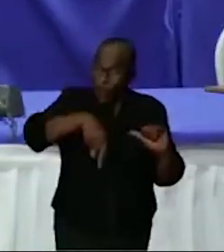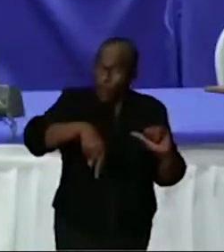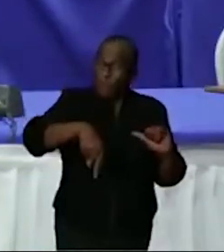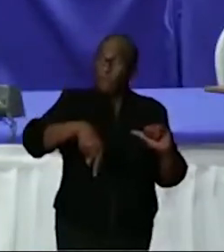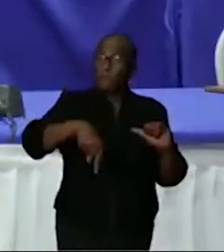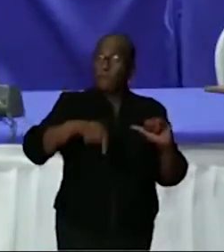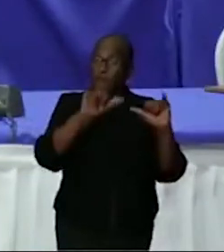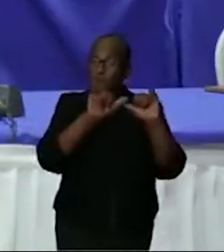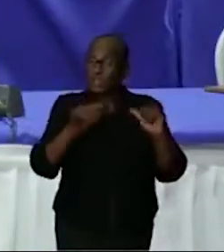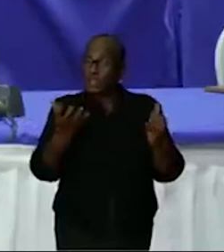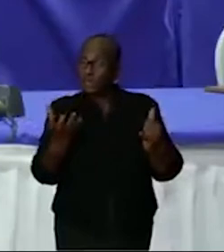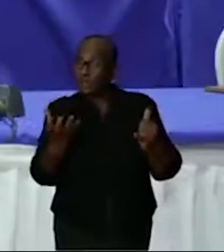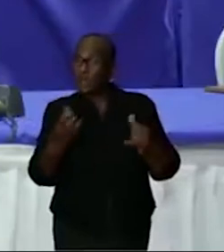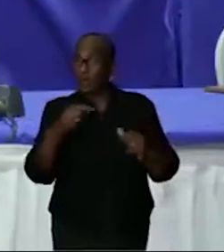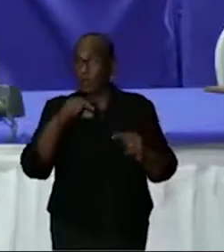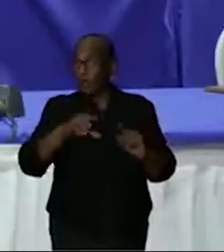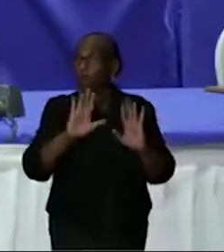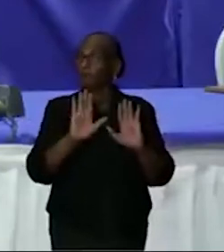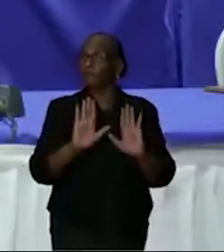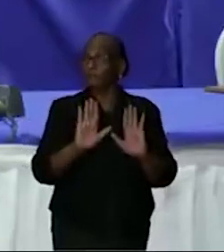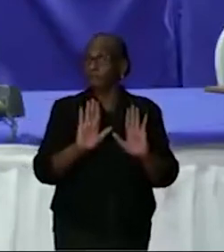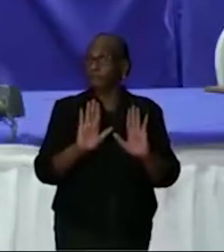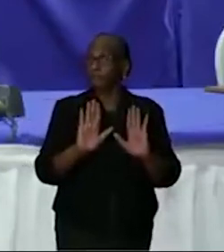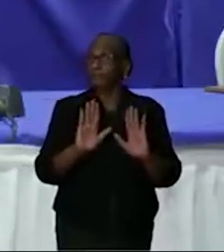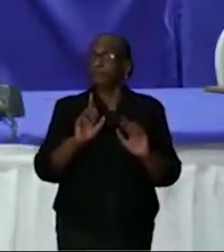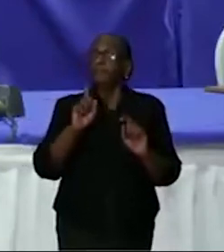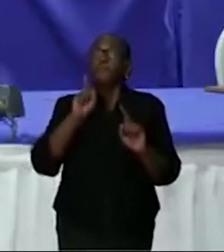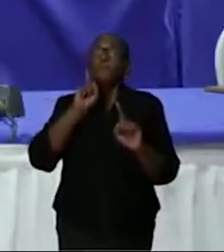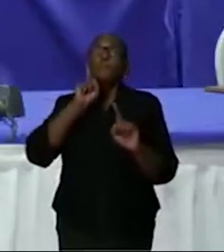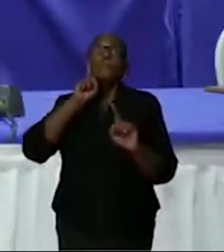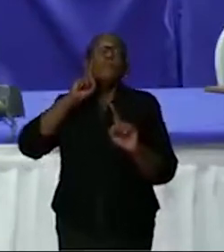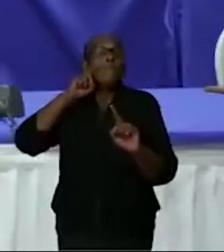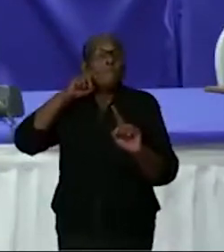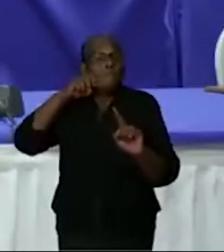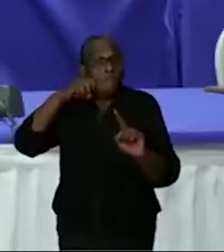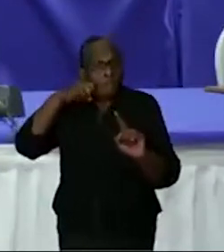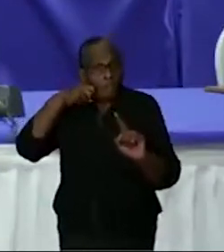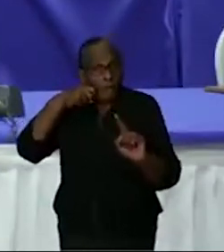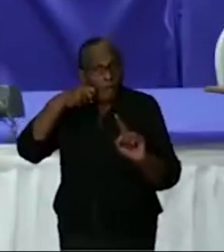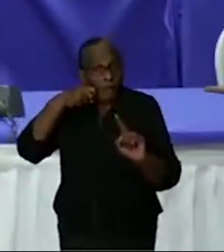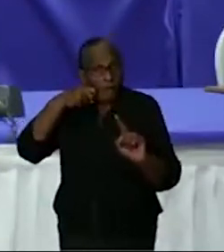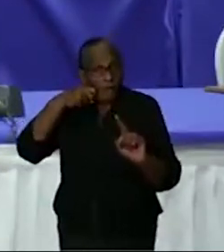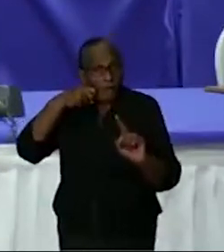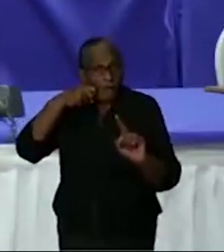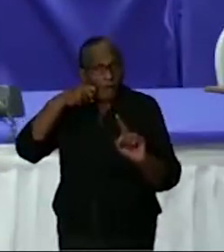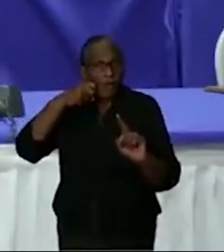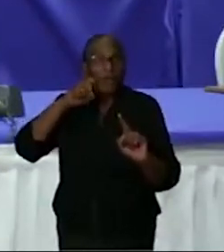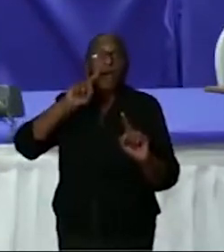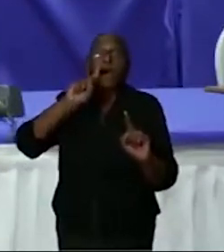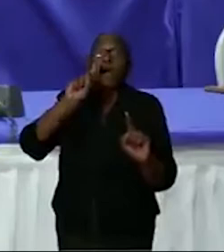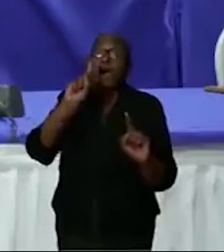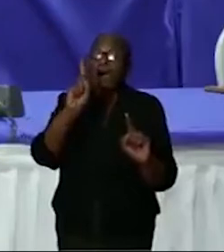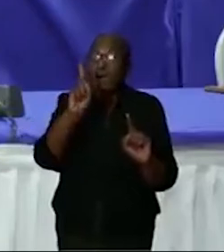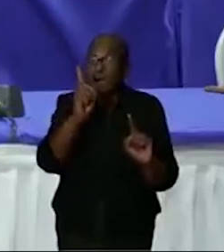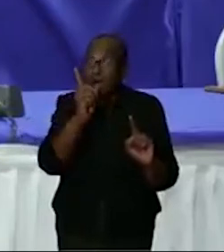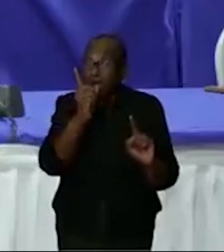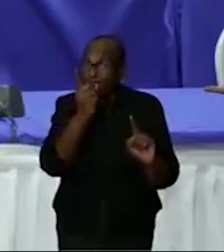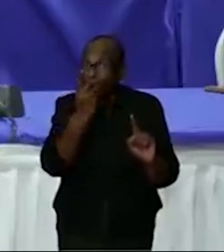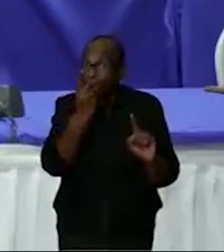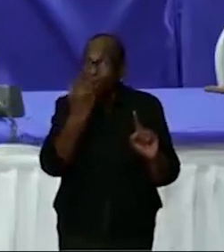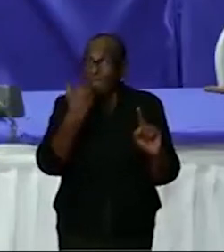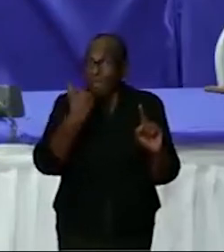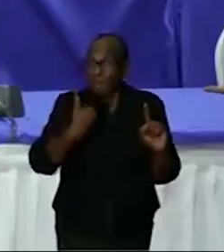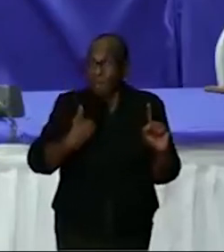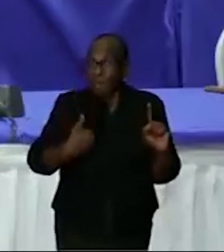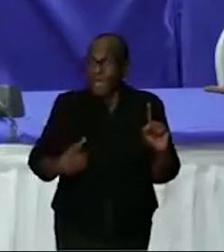doen. Want vanaf morgen worden dus alleen degenen die naar Suriname behoren te komen,